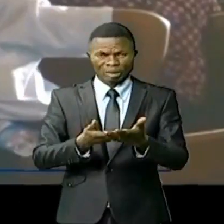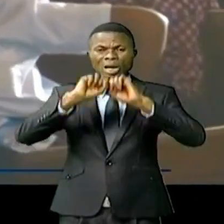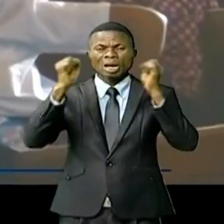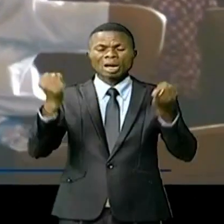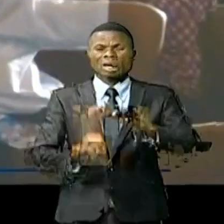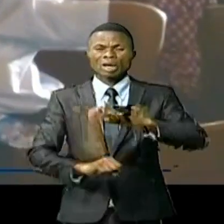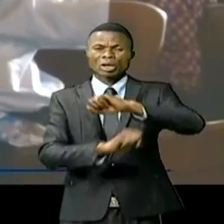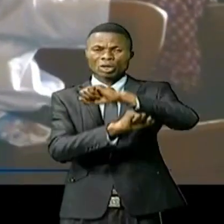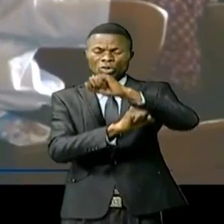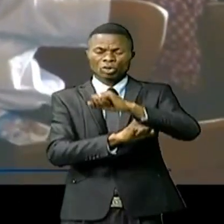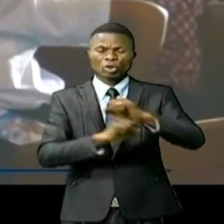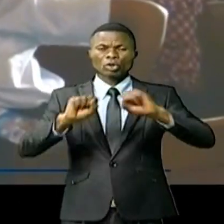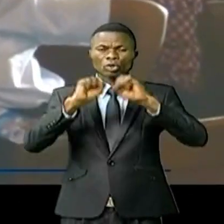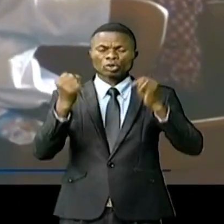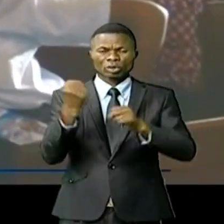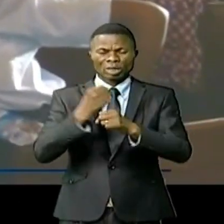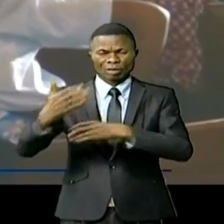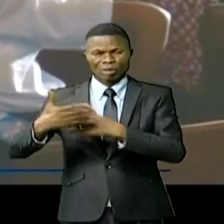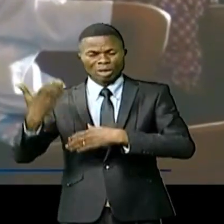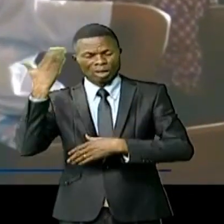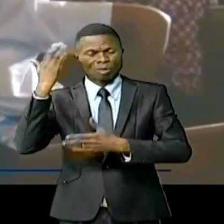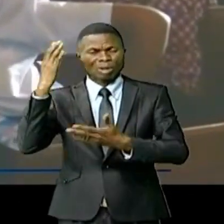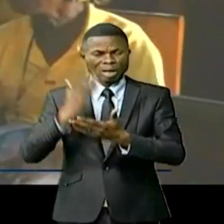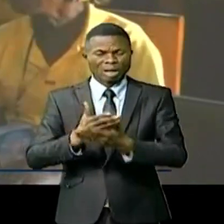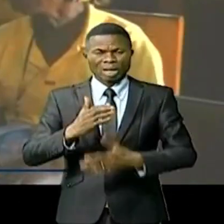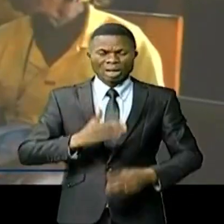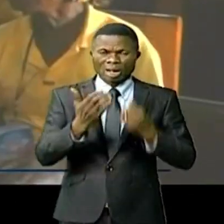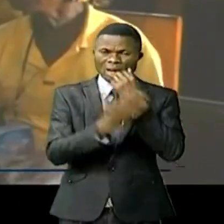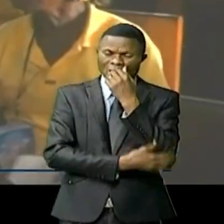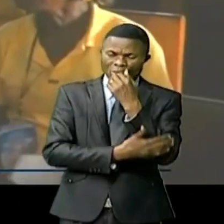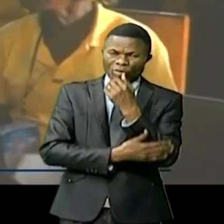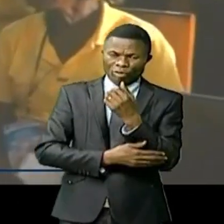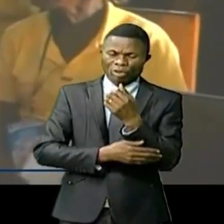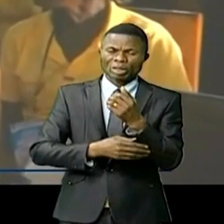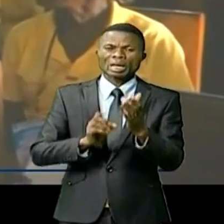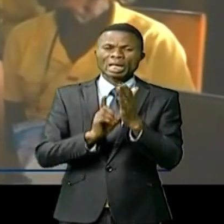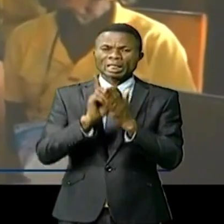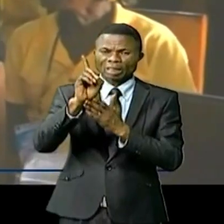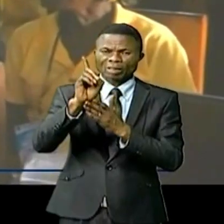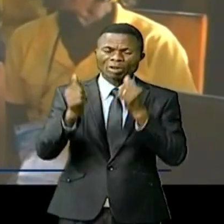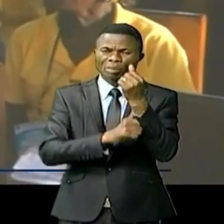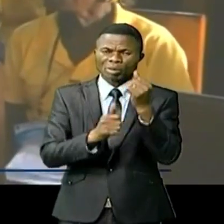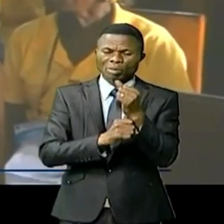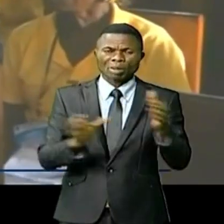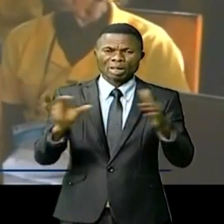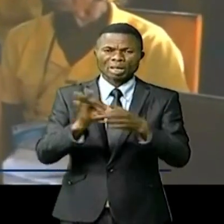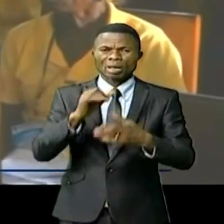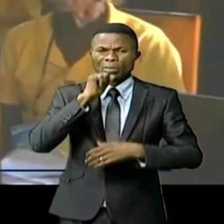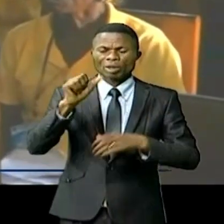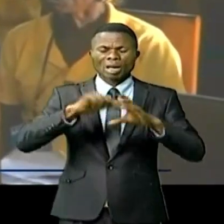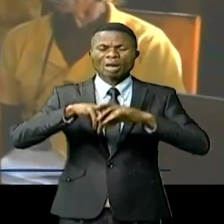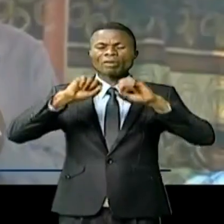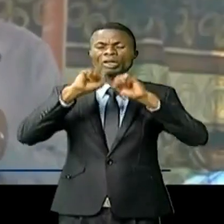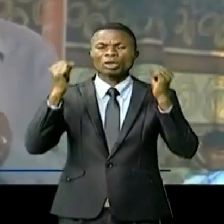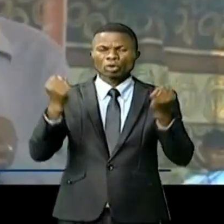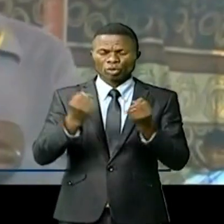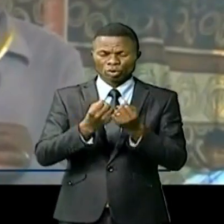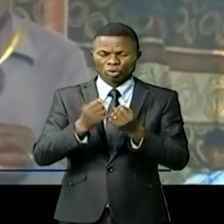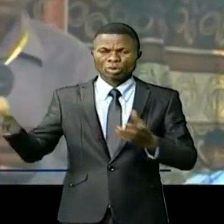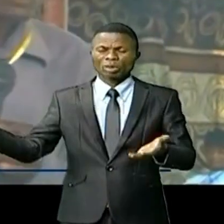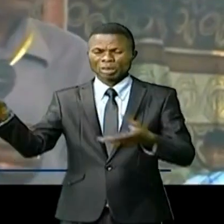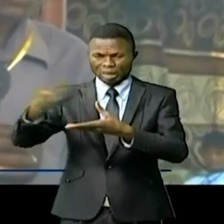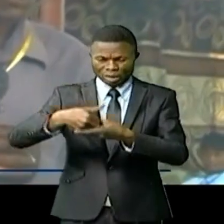sociale travaille aux côtés de l'homme. Il doit éliminer la pauvreté, il doit rélever la personne qui n'a plus de lien avec la société, il doit les